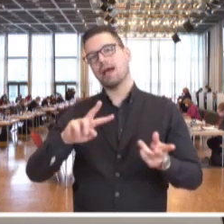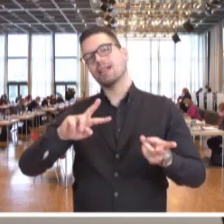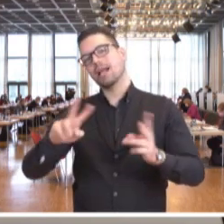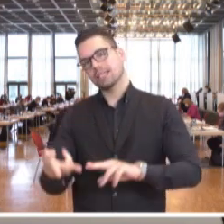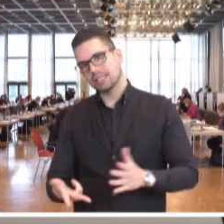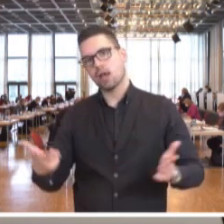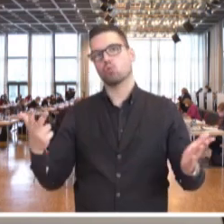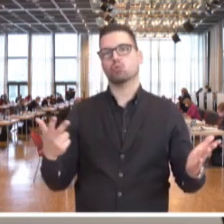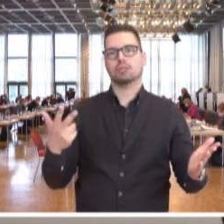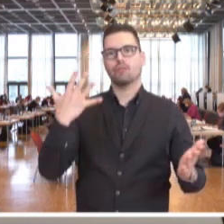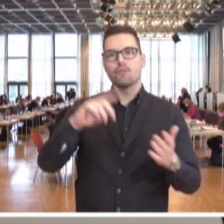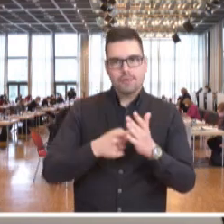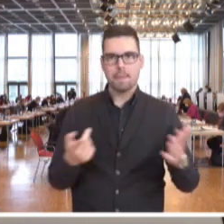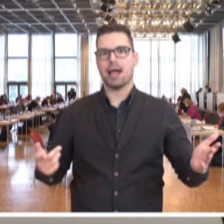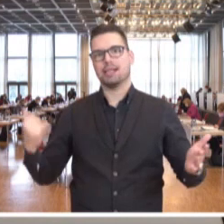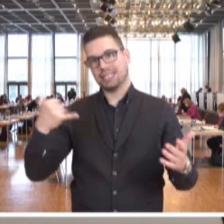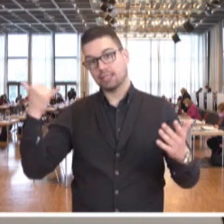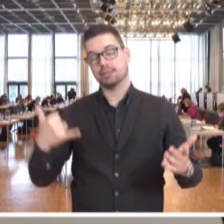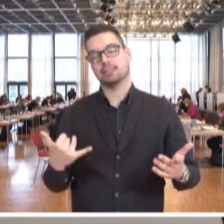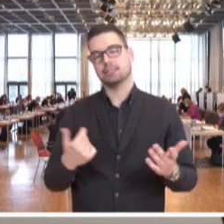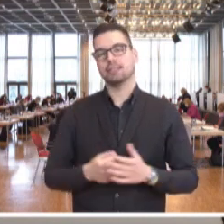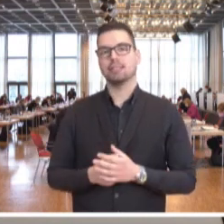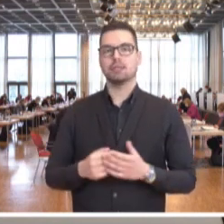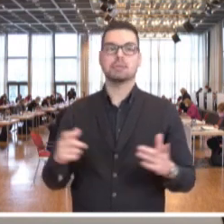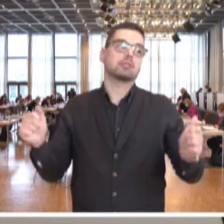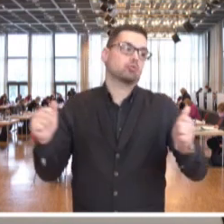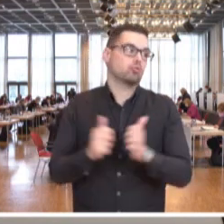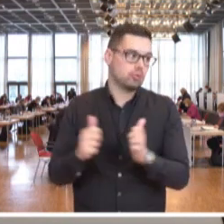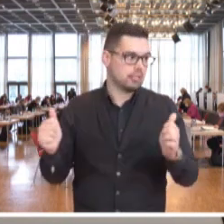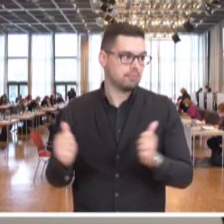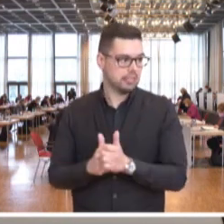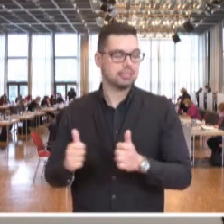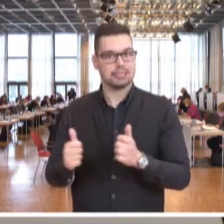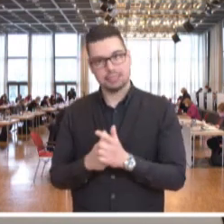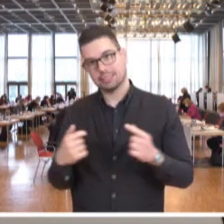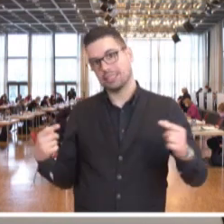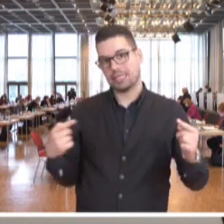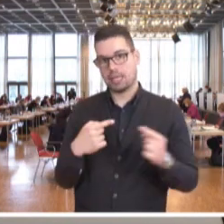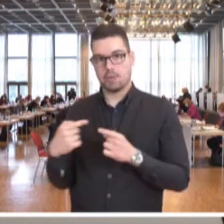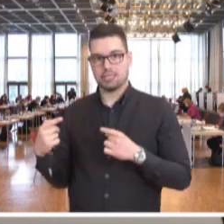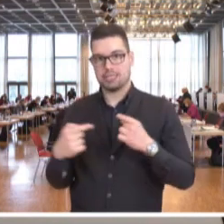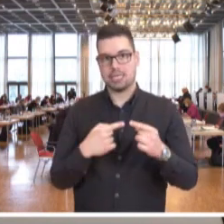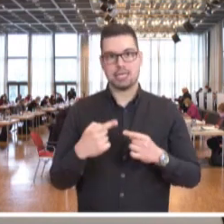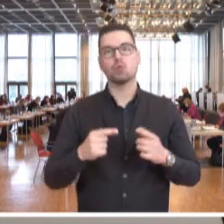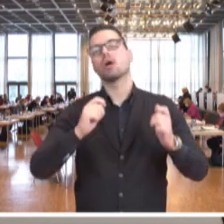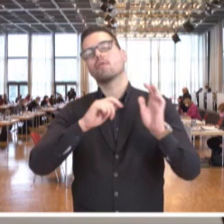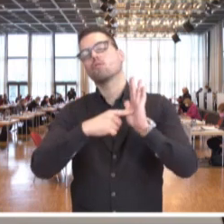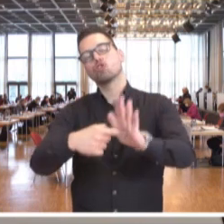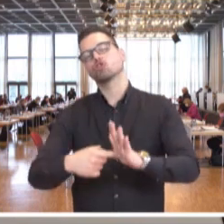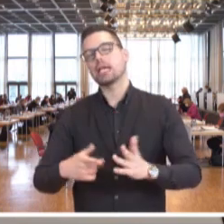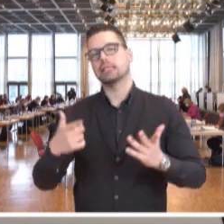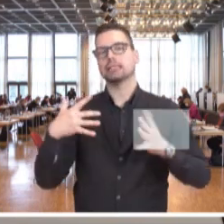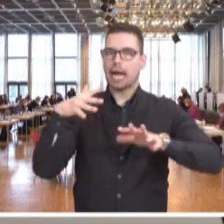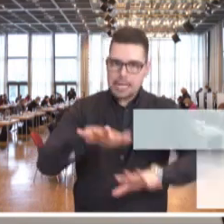des Gesetzes, die wir hier entsprechend miteinander debattieren bzw. erst einmal vorstellen und dann